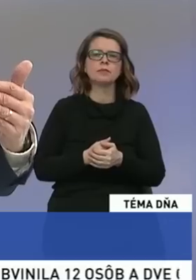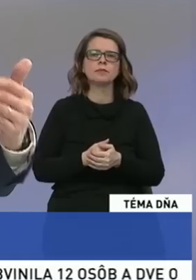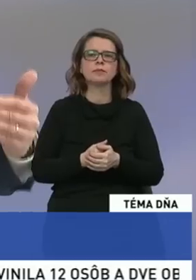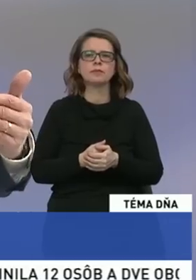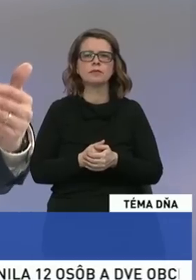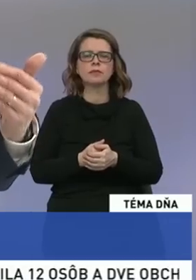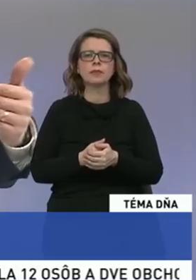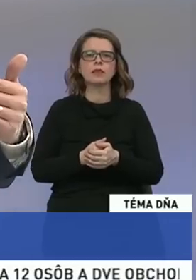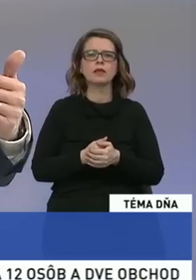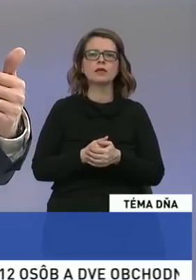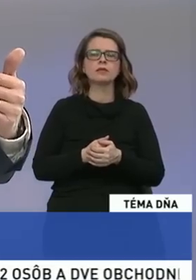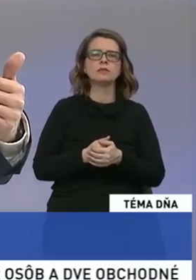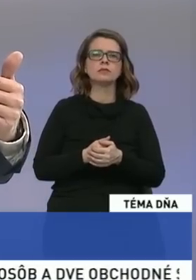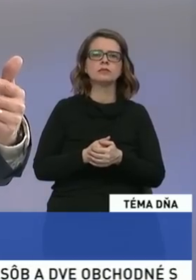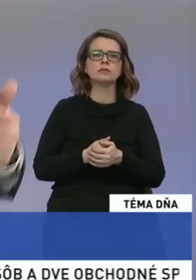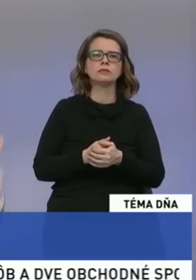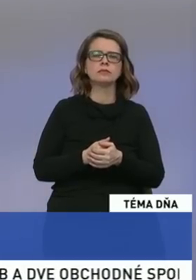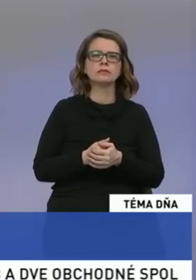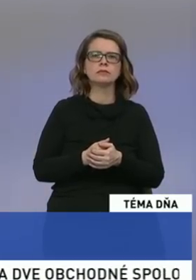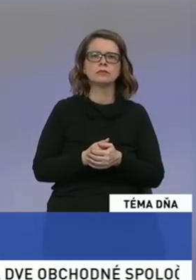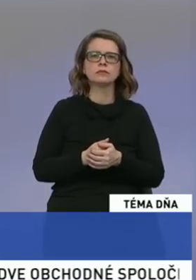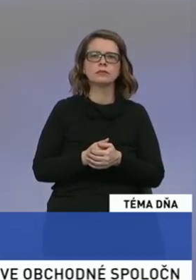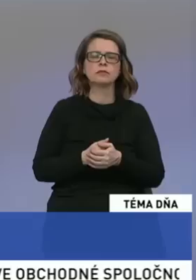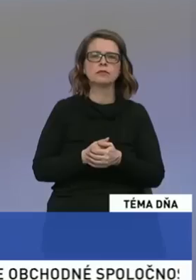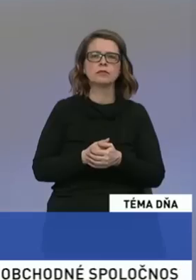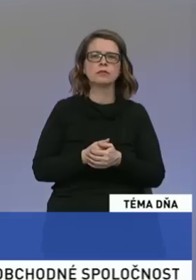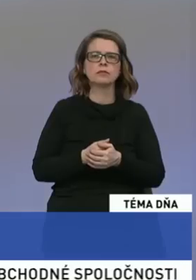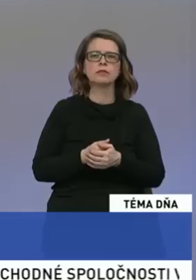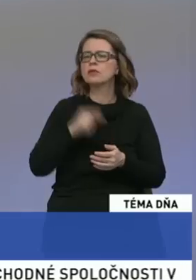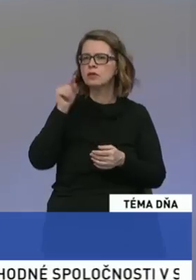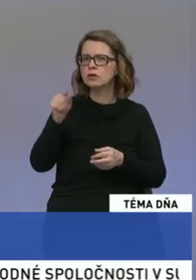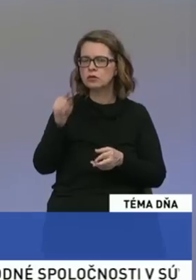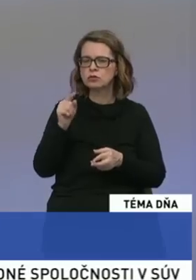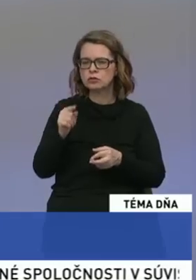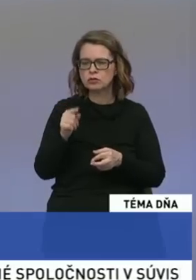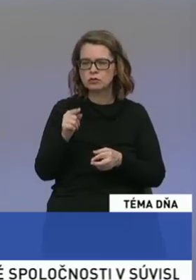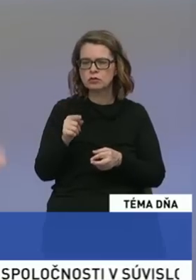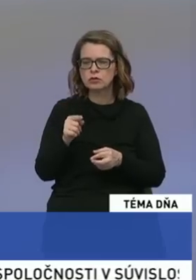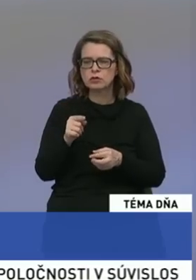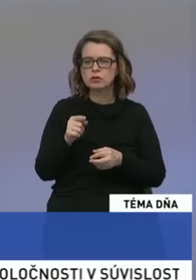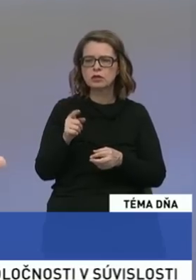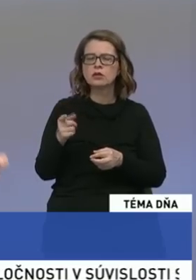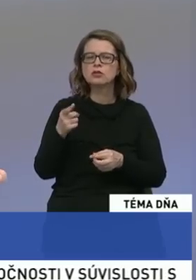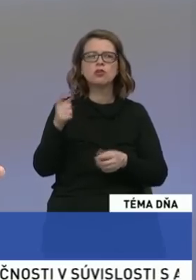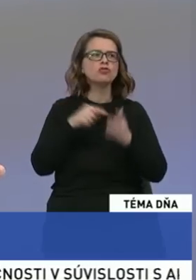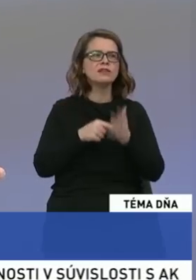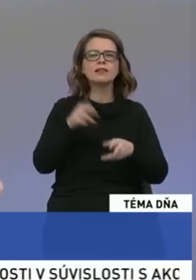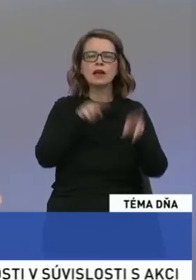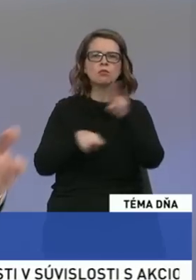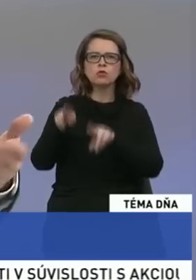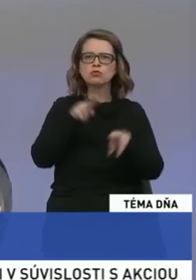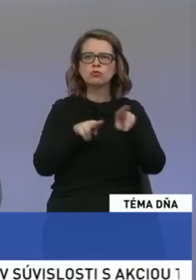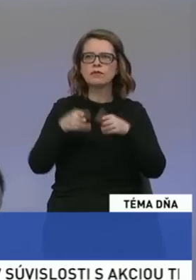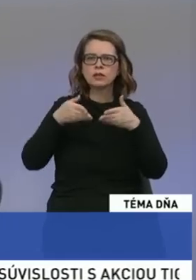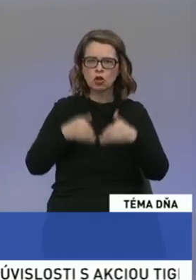práva, trestného tribunálu. A to nám vnáša, povedal by som, dvojtvarnosť do posudovania rodových záležitostí,